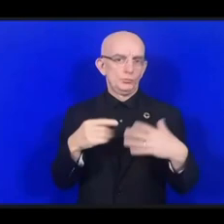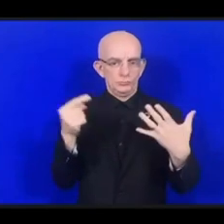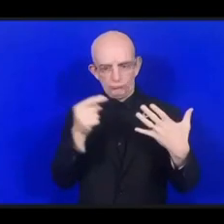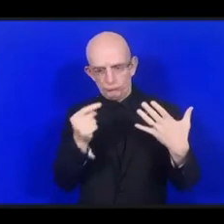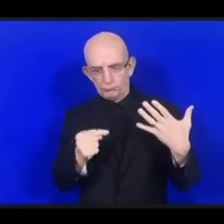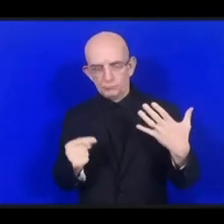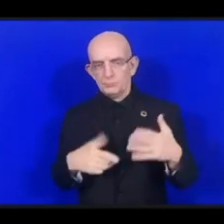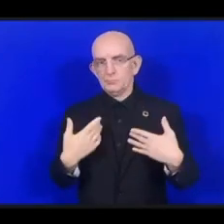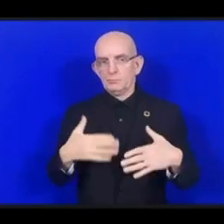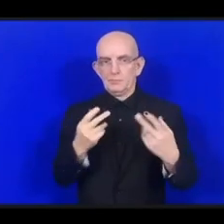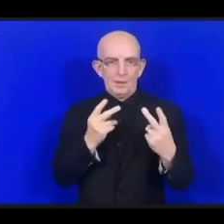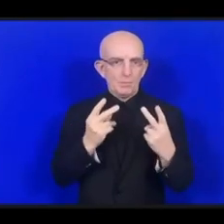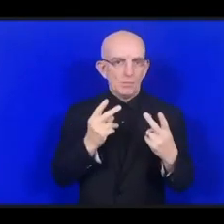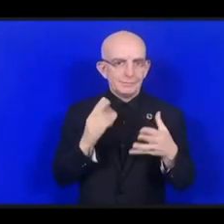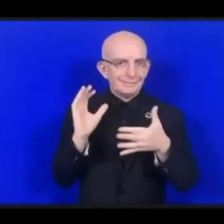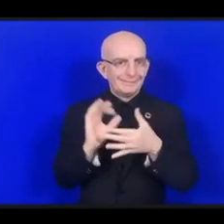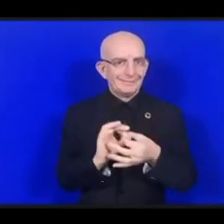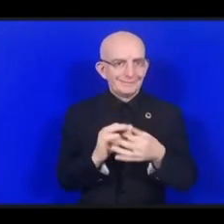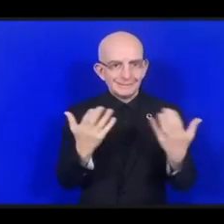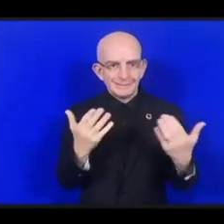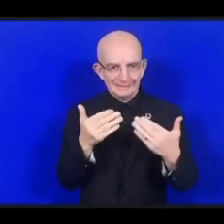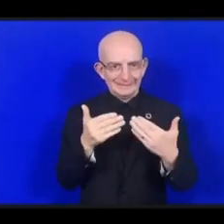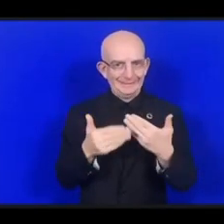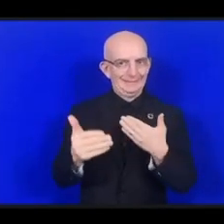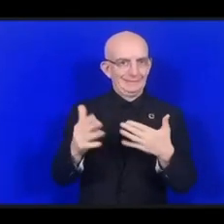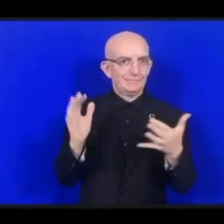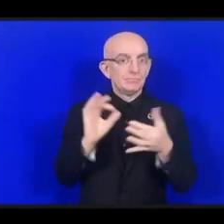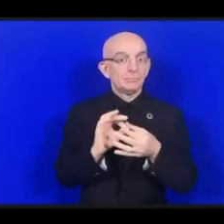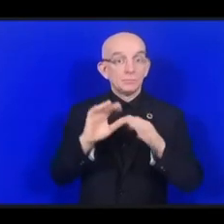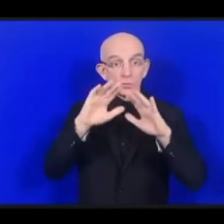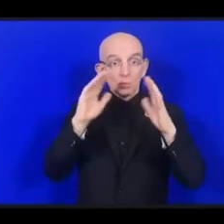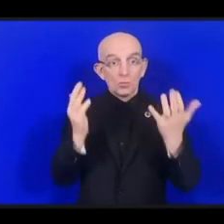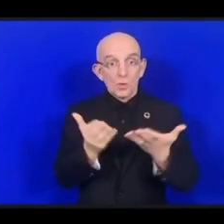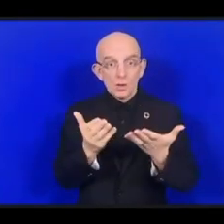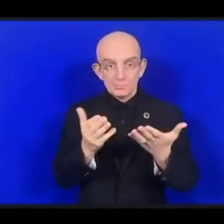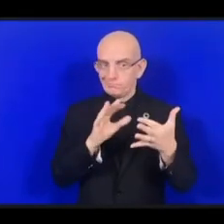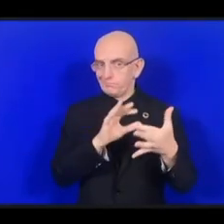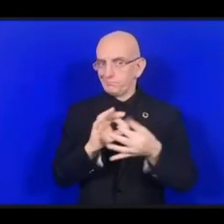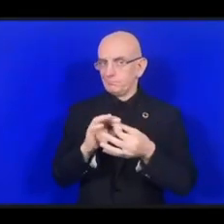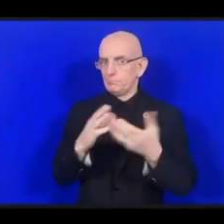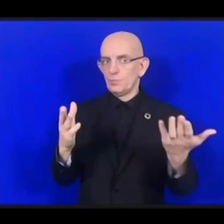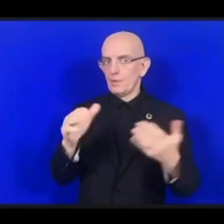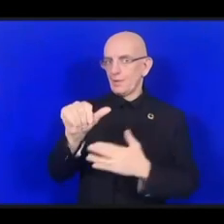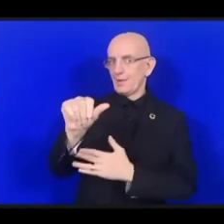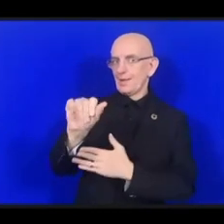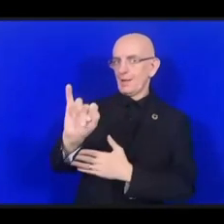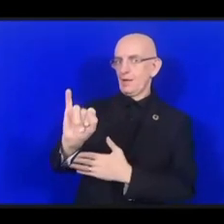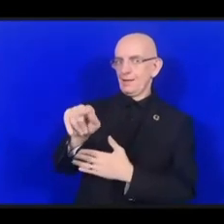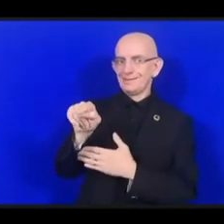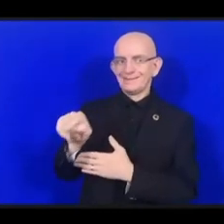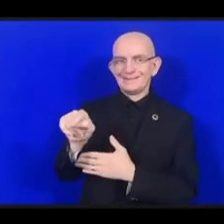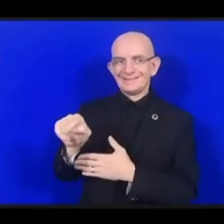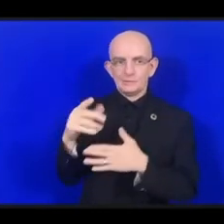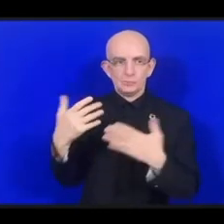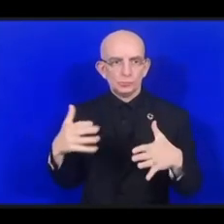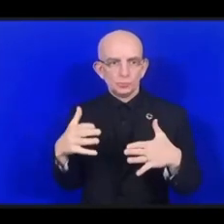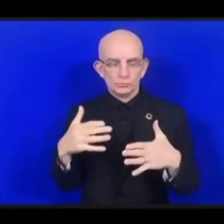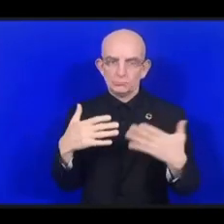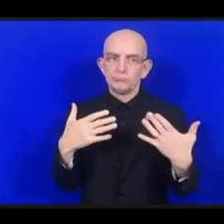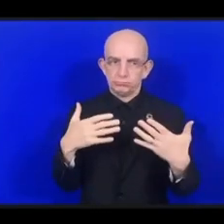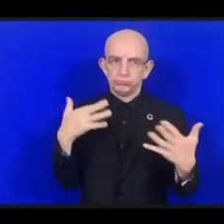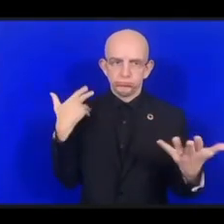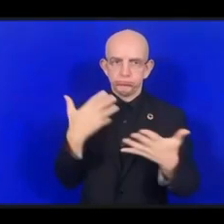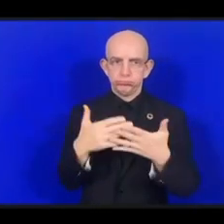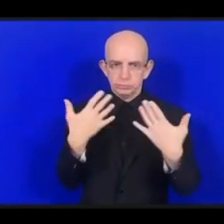человечеством, в том, что касается, прежде всего, искусственного интеллекта. Действительно, дискуссия была очень конструктивной,